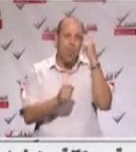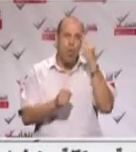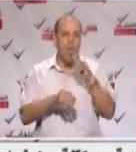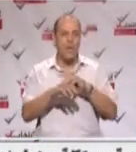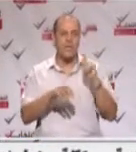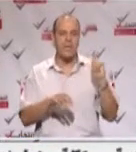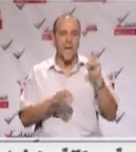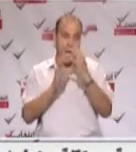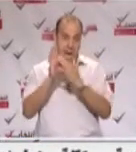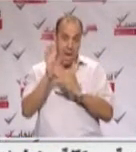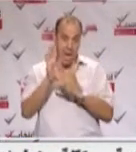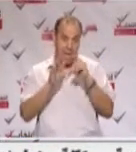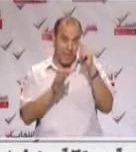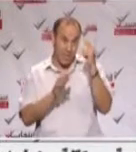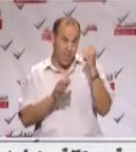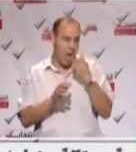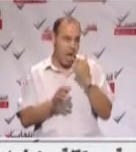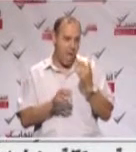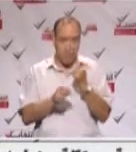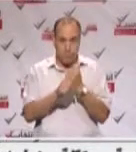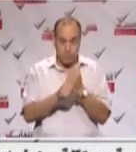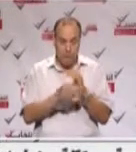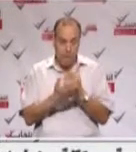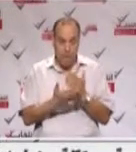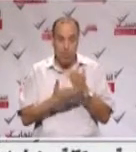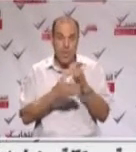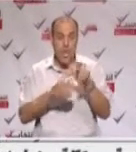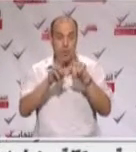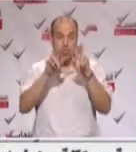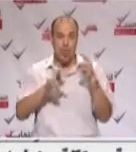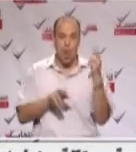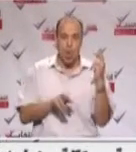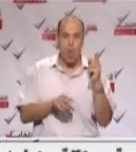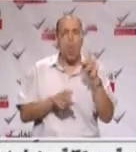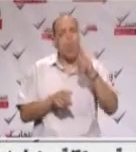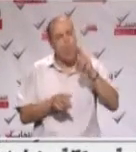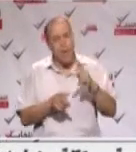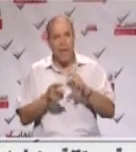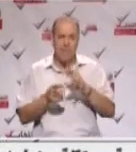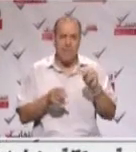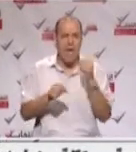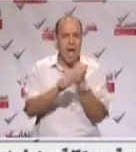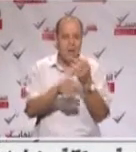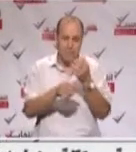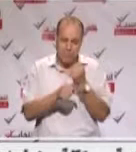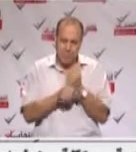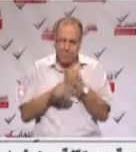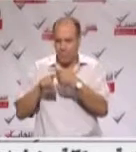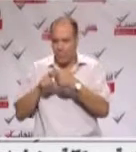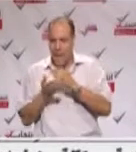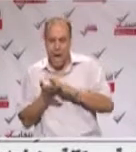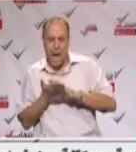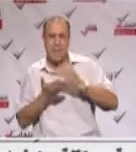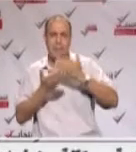قائمة الأمل لشعار هسبول سوف تعمل على توفير الشغل لذوي الشهيد العليا وغير الشهيد العليا والعمل للحصول على مقاس أراضي